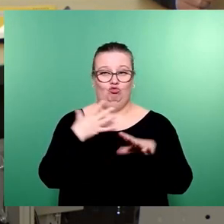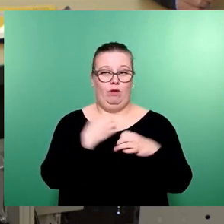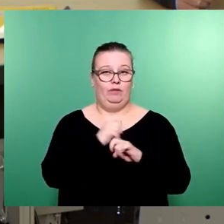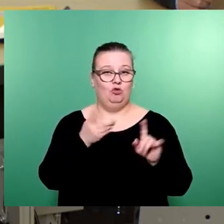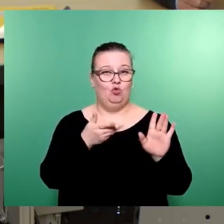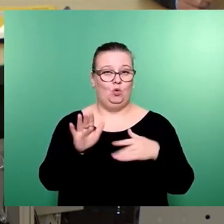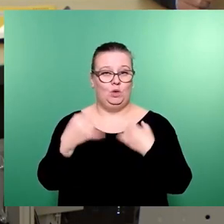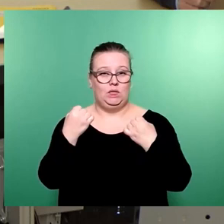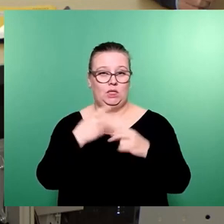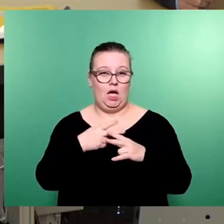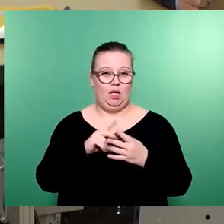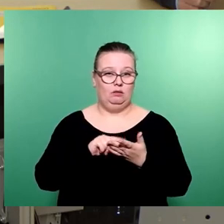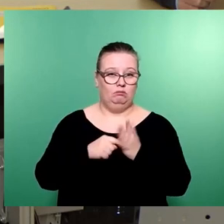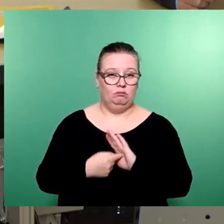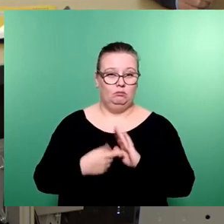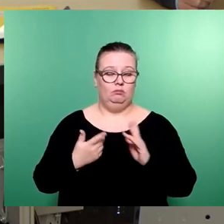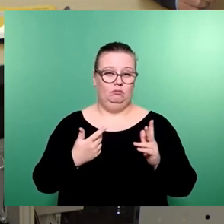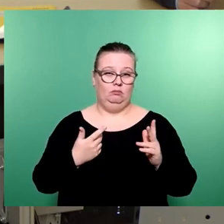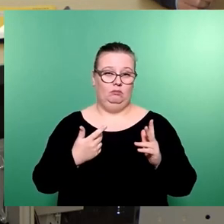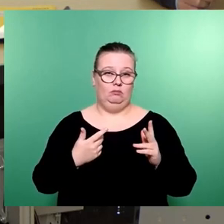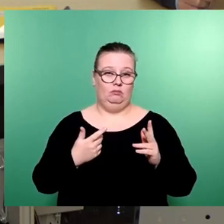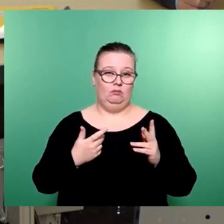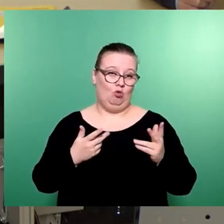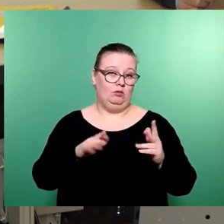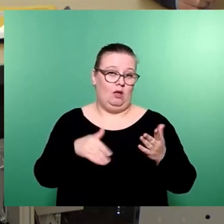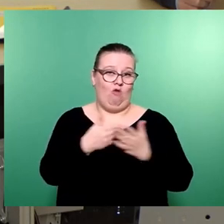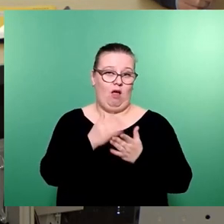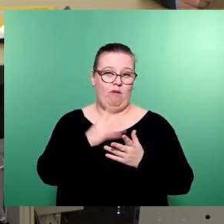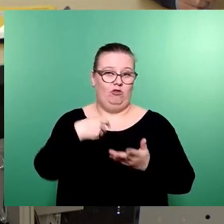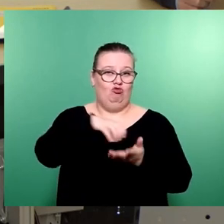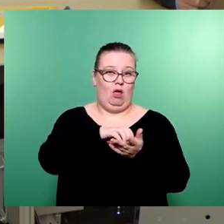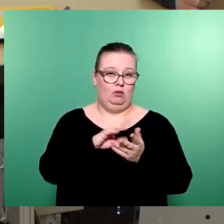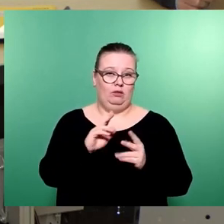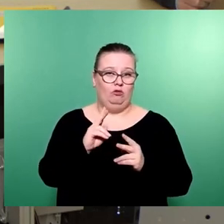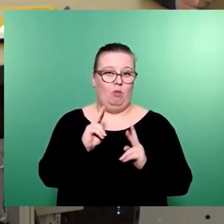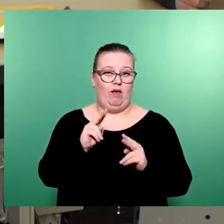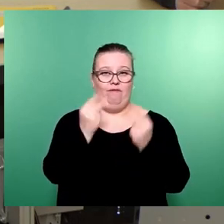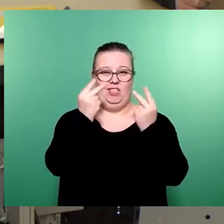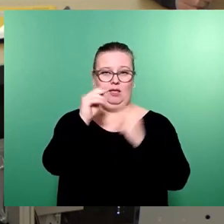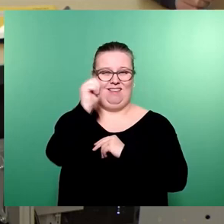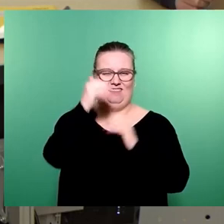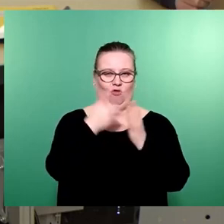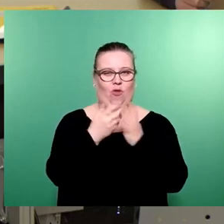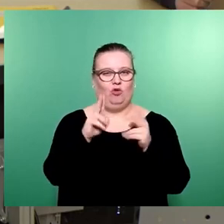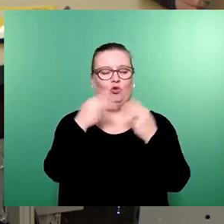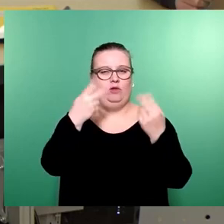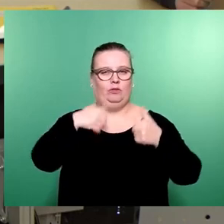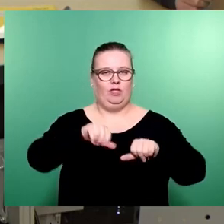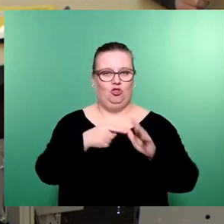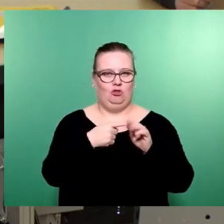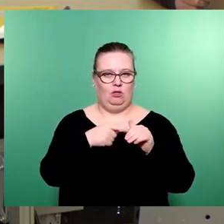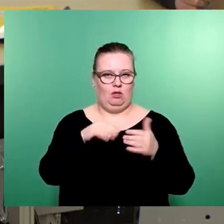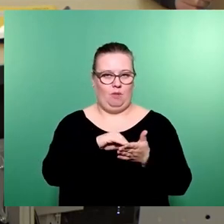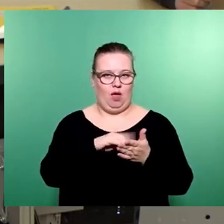und Sicherheit zu gewährleisten, eines derjenigen Aufgaben, die an allererster Stelle Aufgabe der öffentlichen, Pflichtaufgabe der öffentlichen